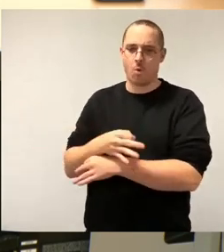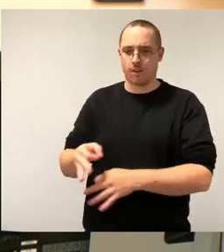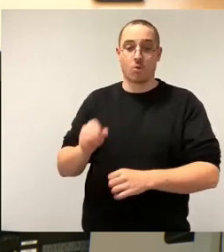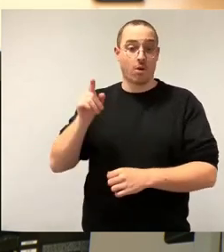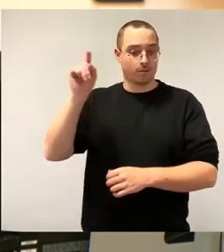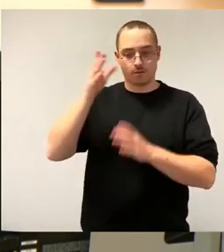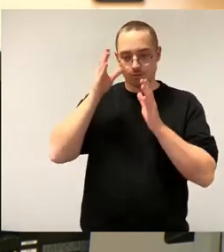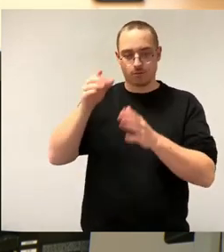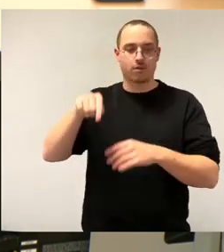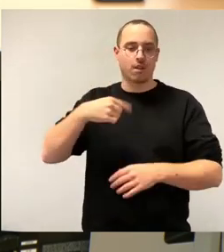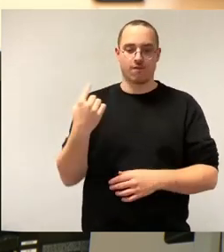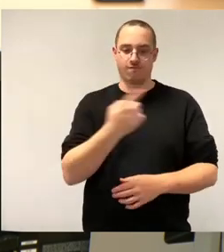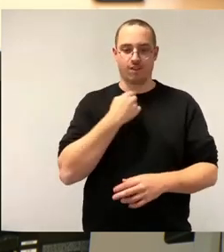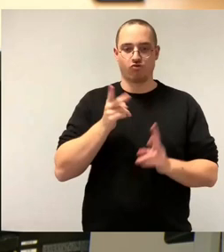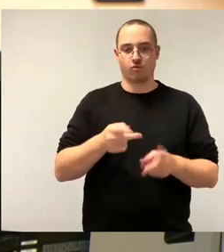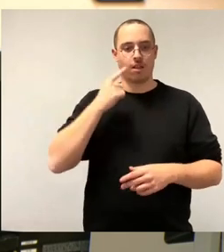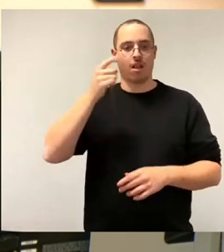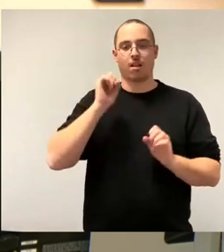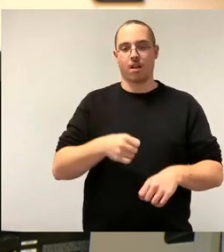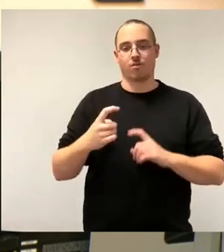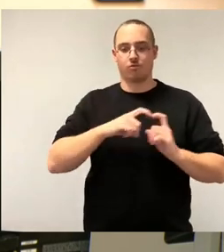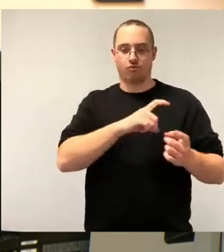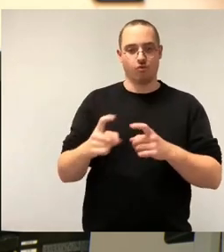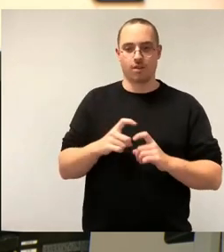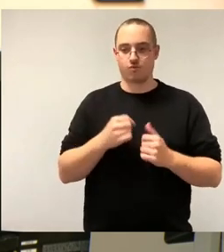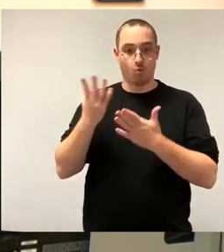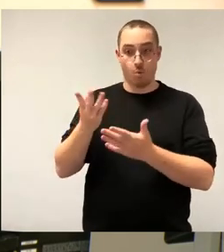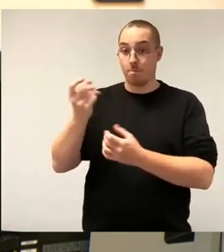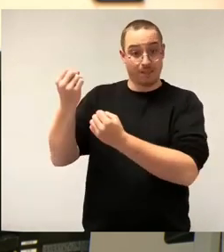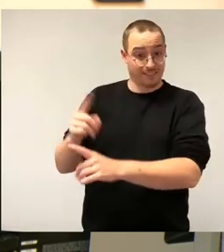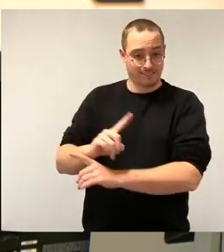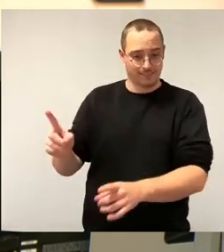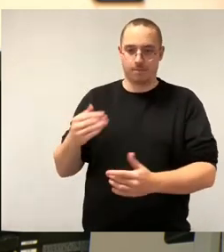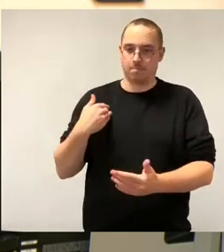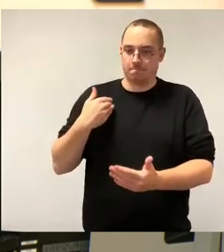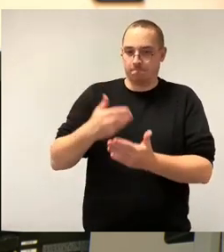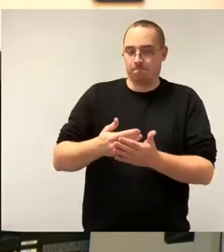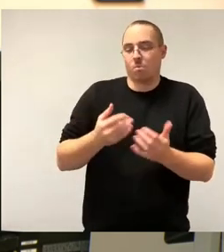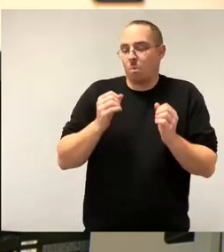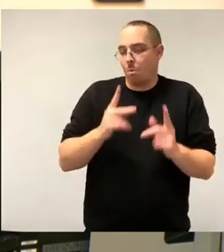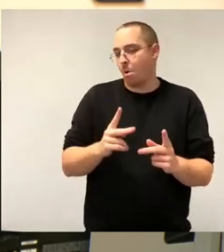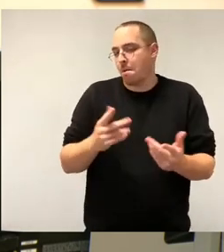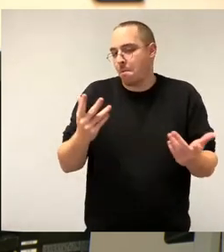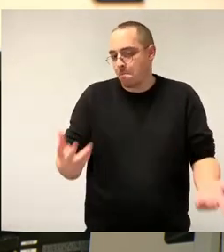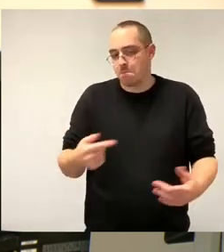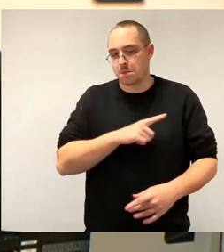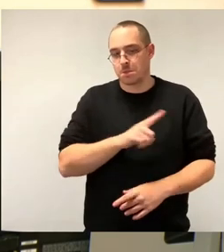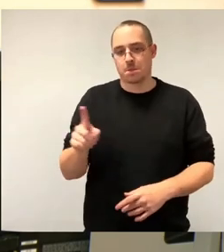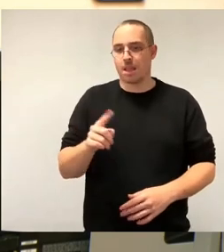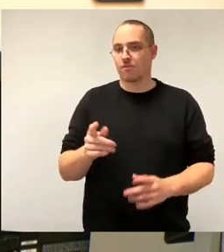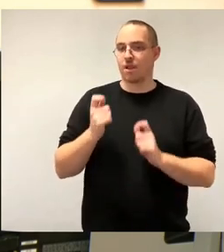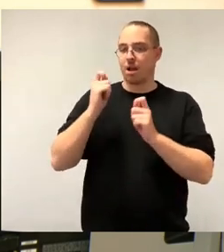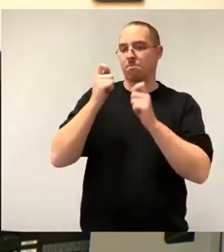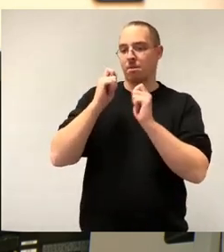Aber bevor das nicht der Fall ist, werden wir keiner Finanzierungsvereinbarung und den entsprechenden Zuschüssen zustimmen. Entsprechend werden wir diese Vorlage